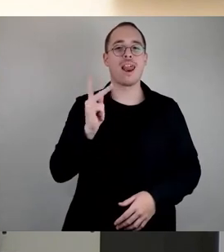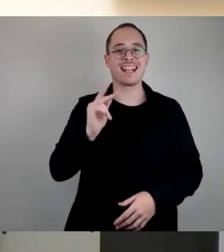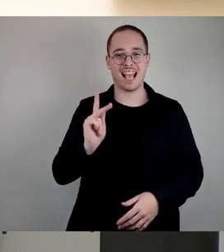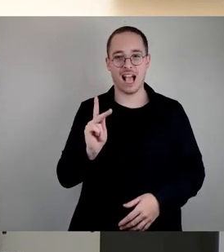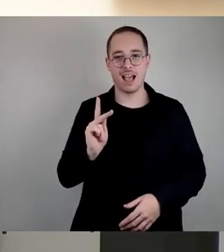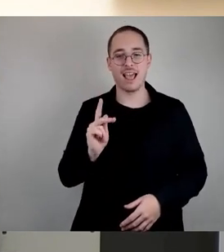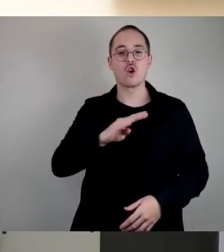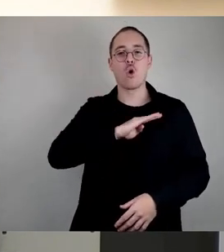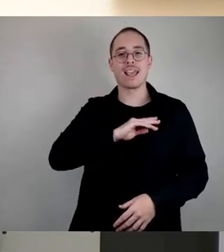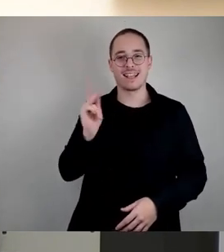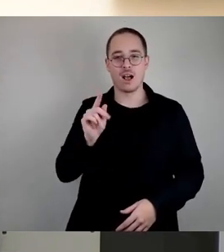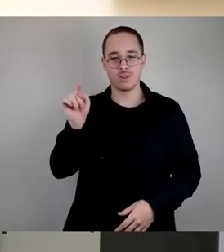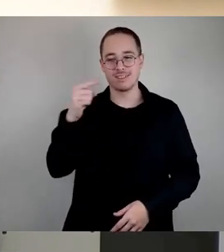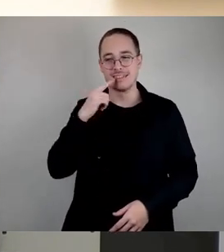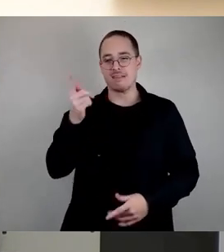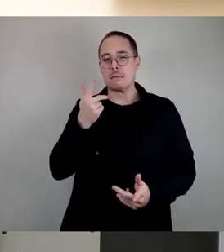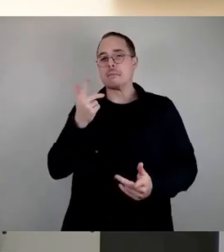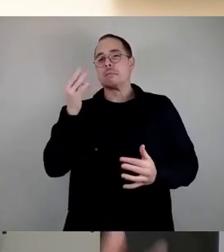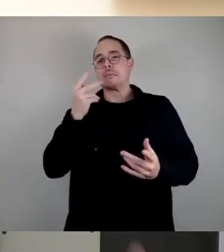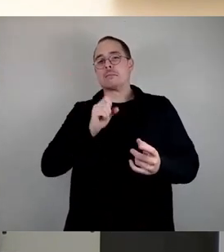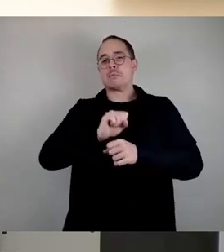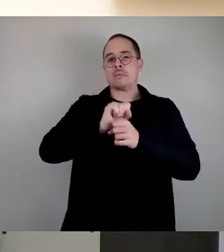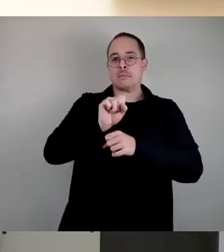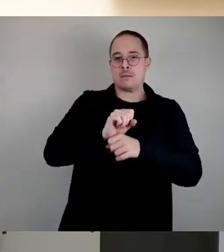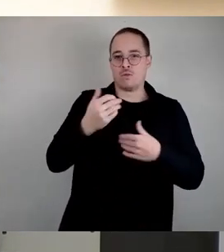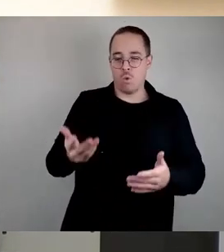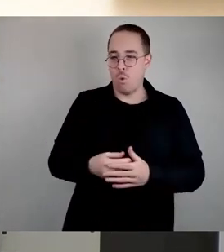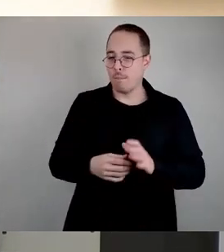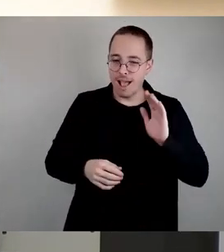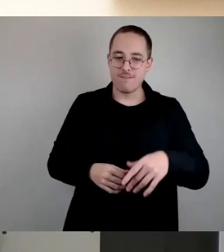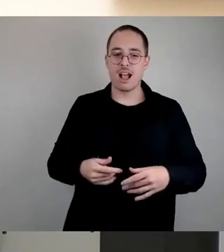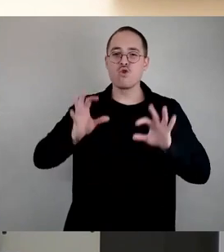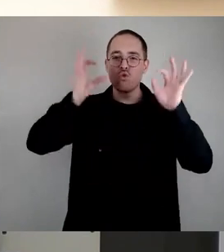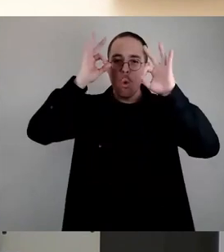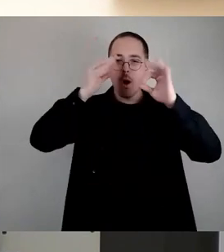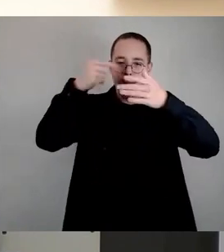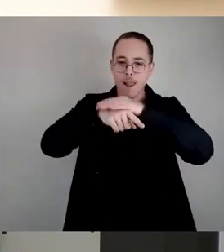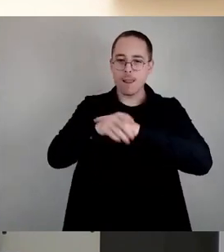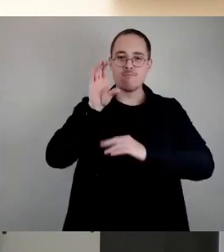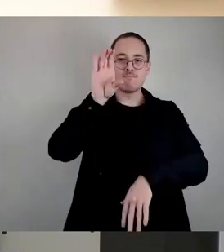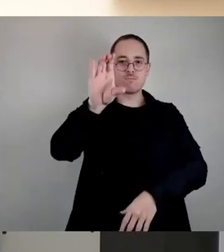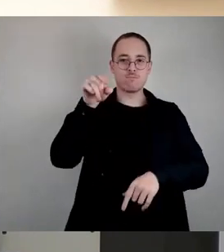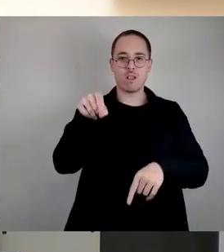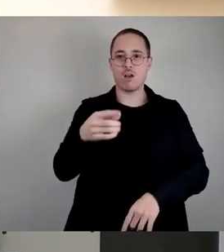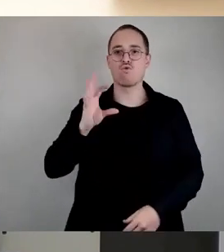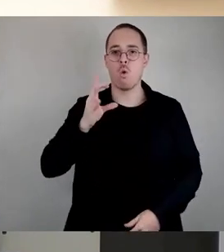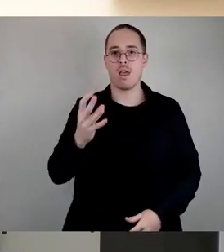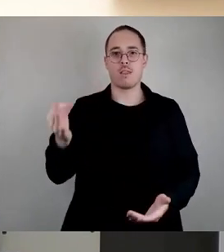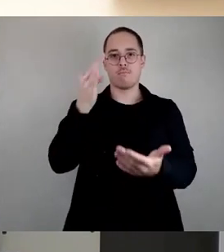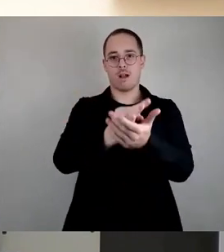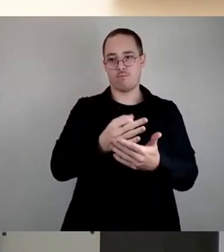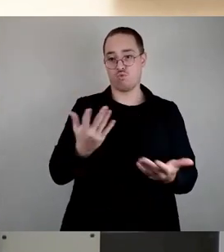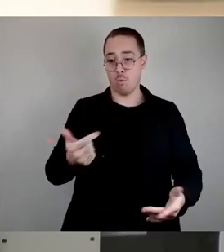die auch bei Google zum Beispiel mit einzustellen. Weil wenn ich irgendwo in einer anderen Stadt unterwegs bin und suche irgendwas, wo gucke ich rein, als erstes gehe ich zu Google Maps